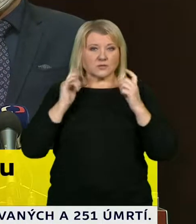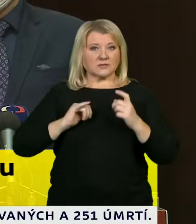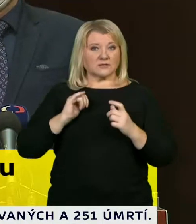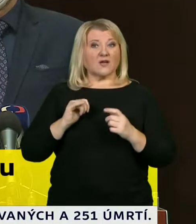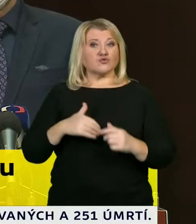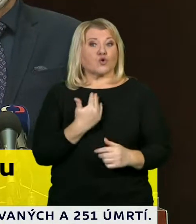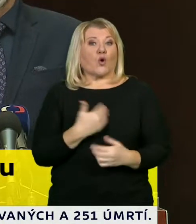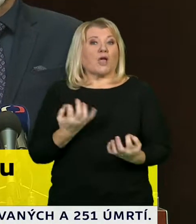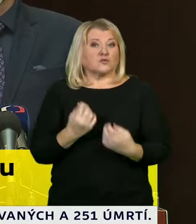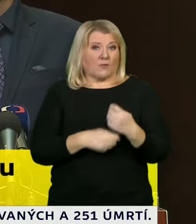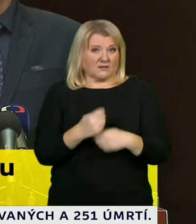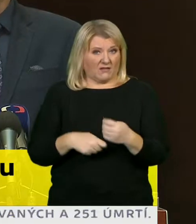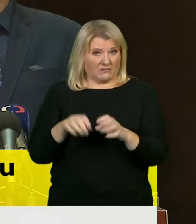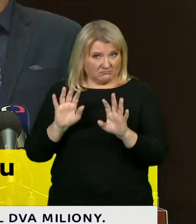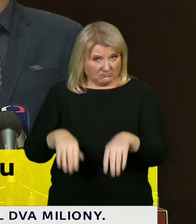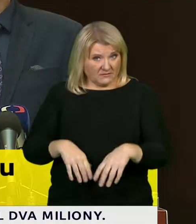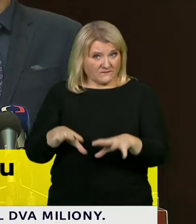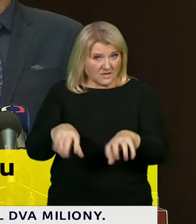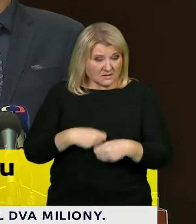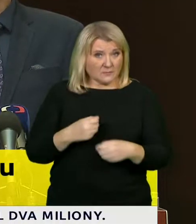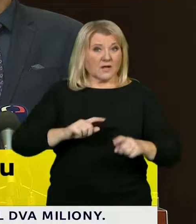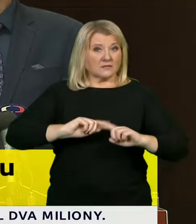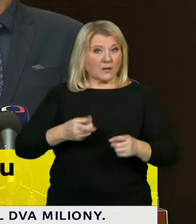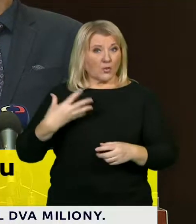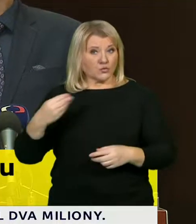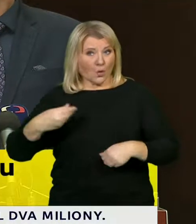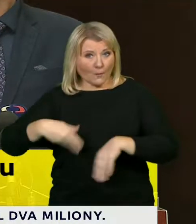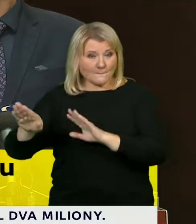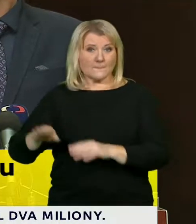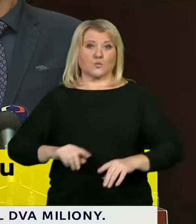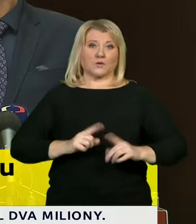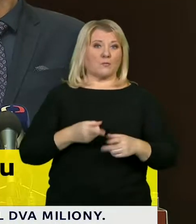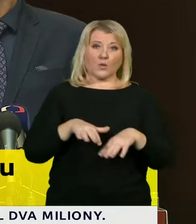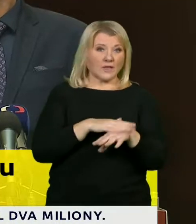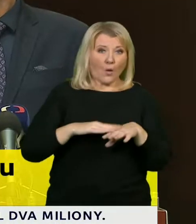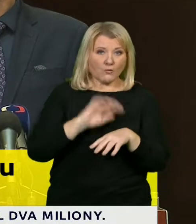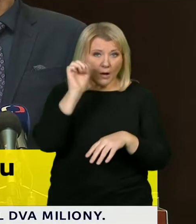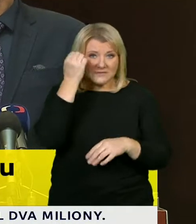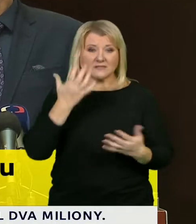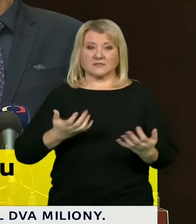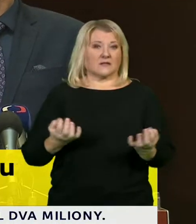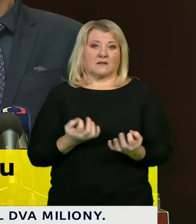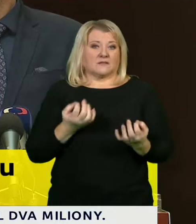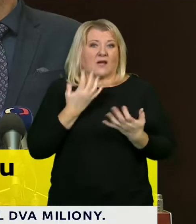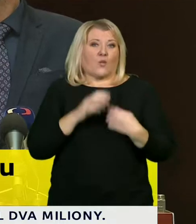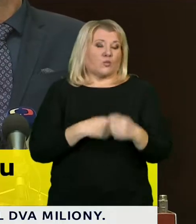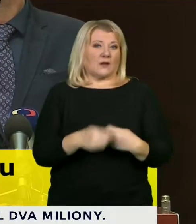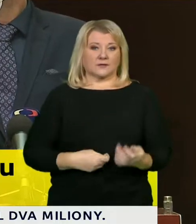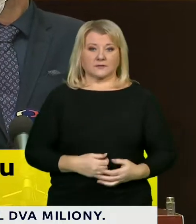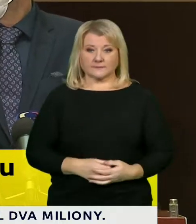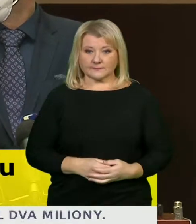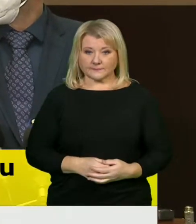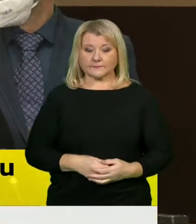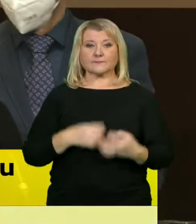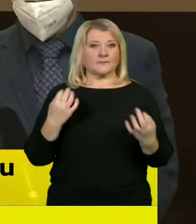škola měla postupovat? Má ho poslat domů, bude mít neomluvenou hodinu, nebo co má škola v takovém případě dělat? Tak pokud točnu